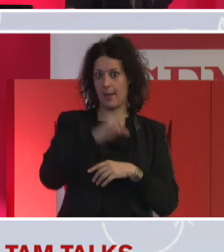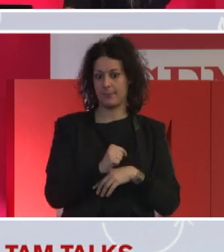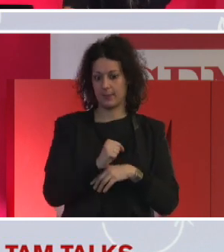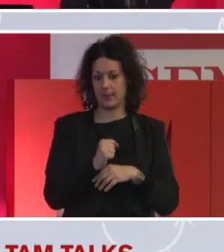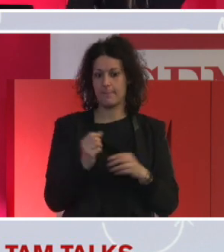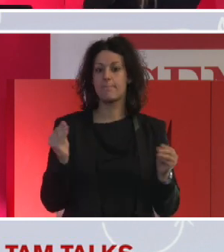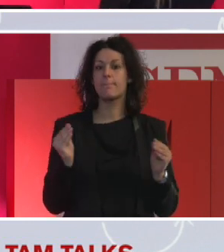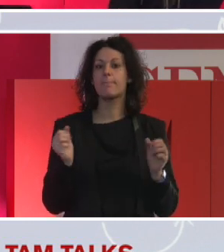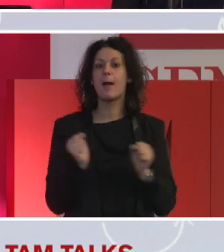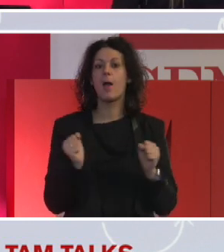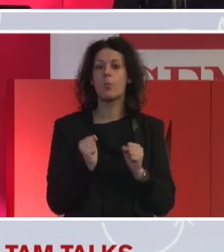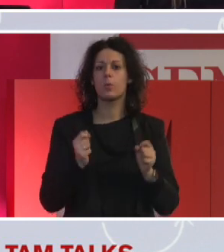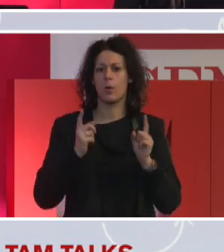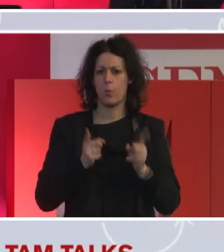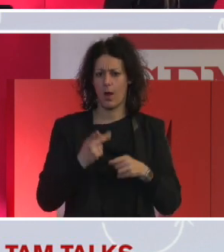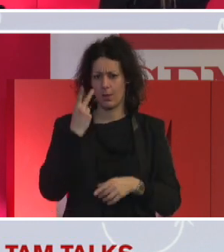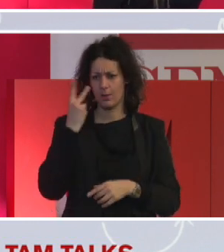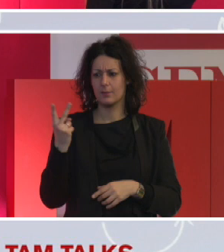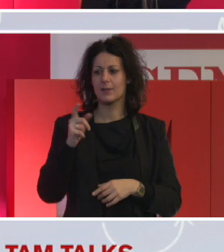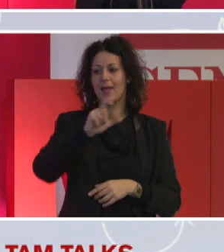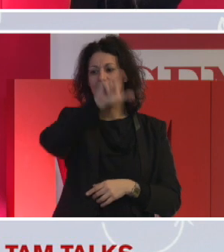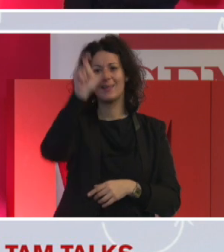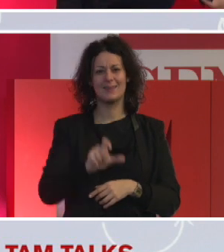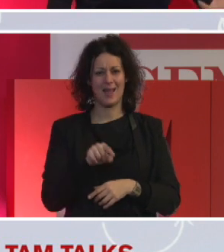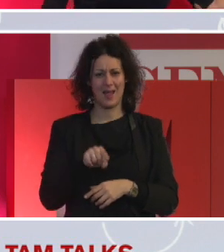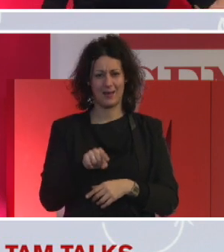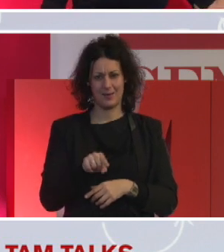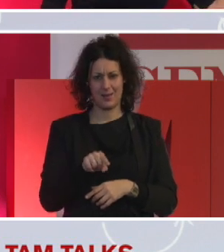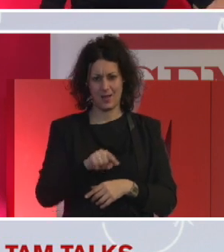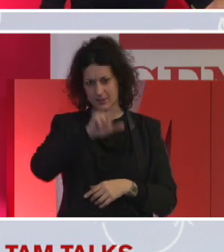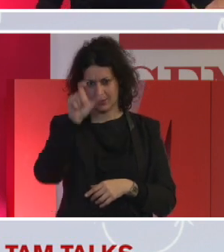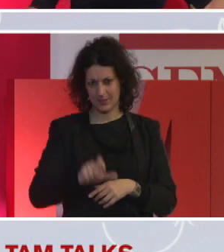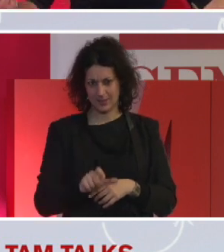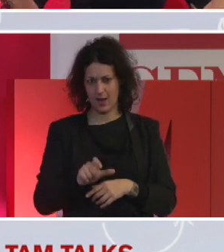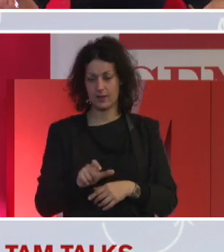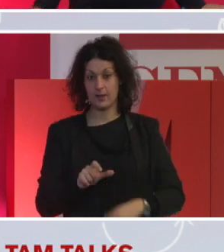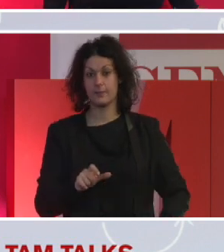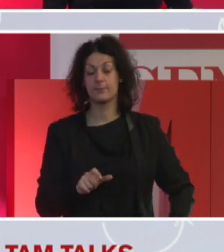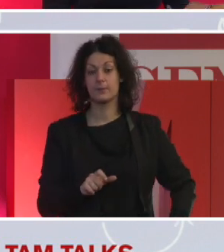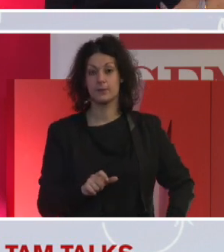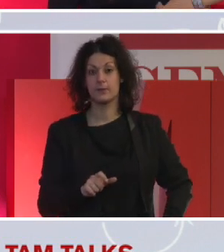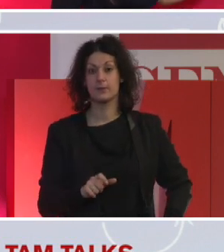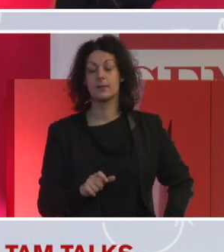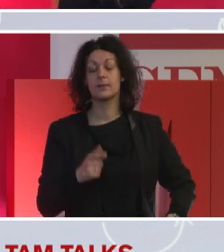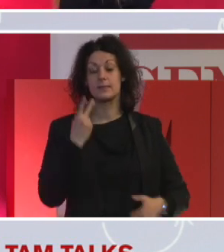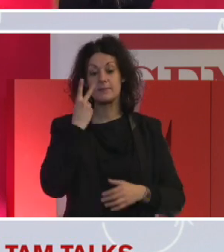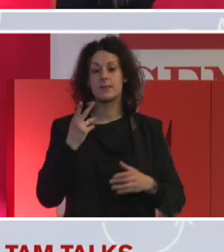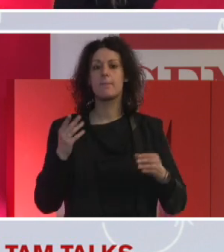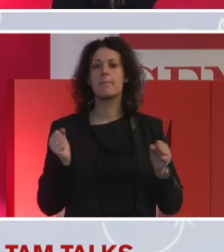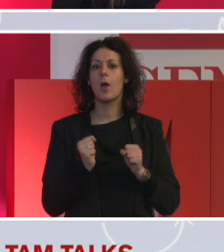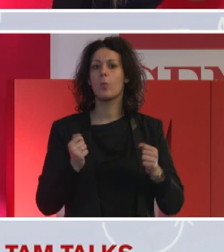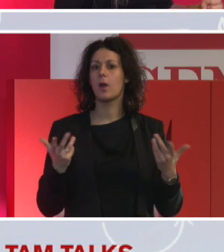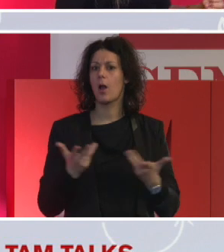fondamentale. Qui guardiamo l'Italia, arancione globale, una delle paure che millennialzano, di nuovo, middle management, nelle aziende,